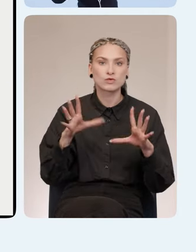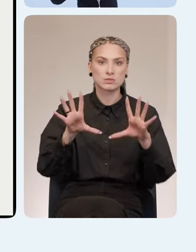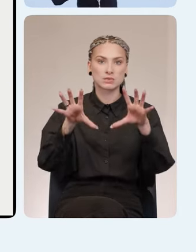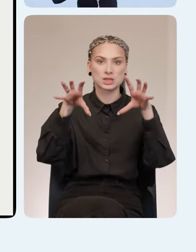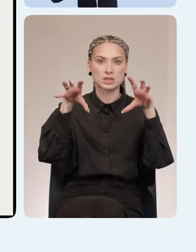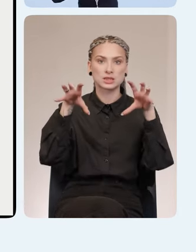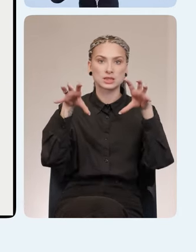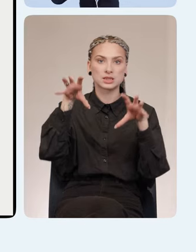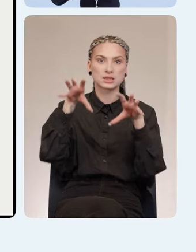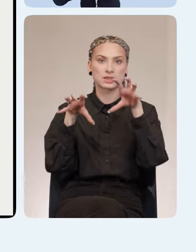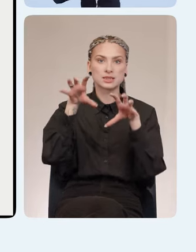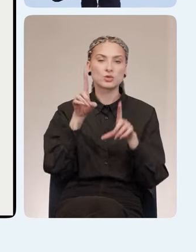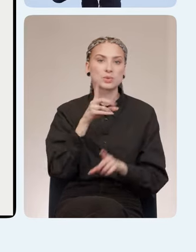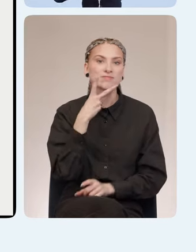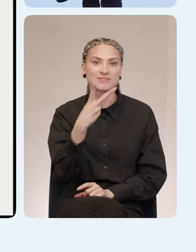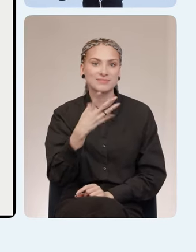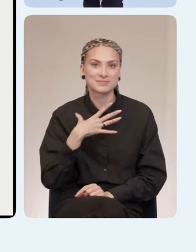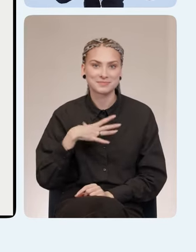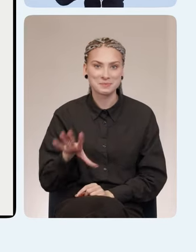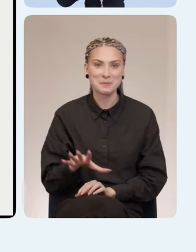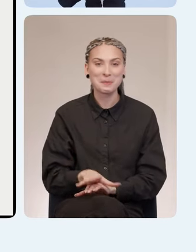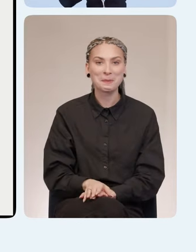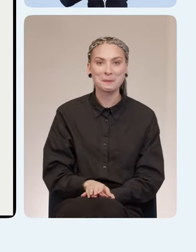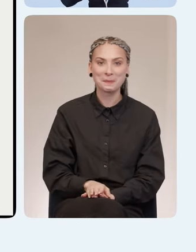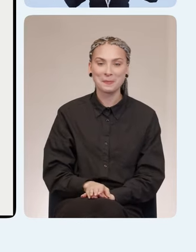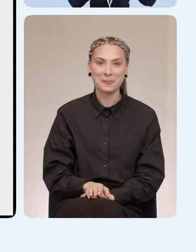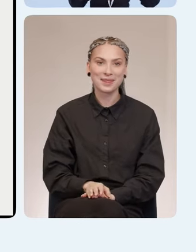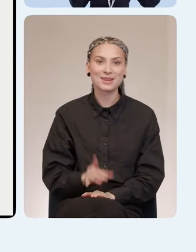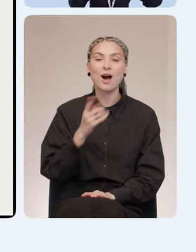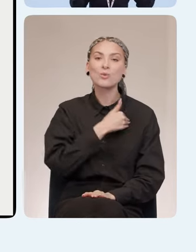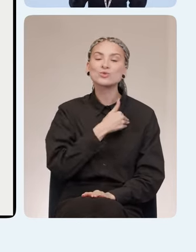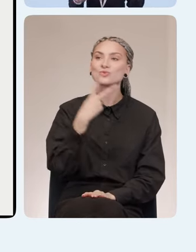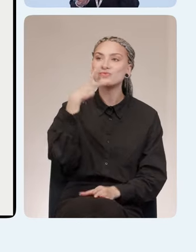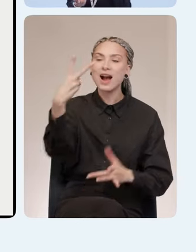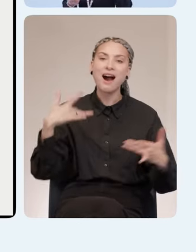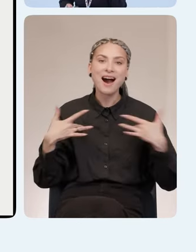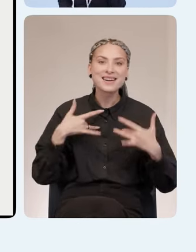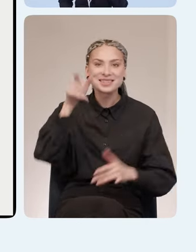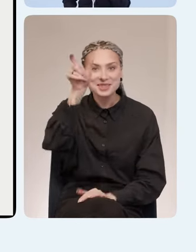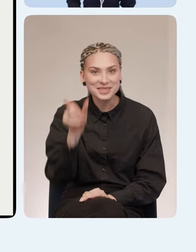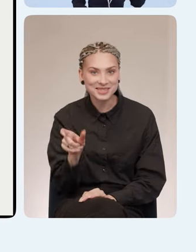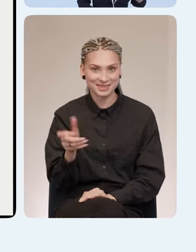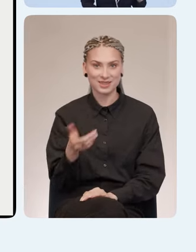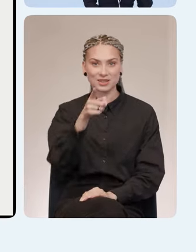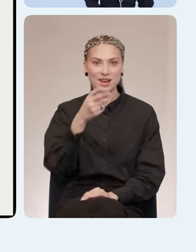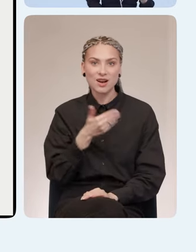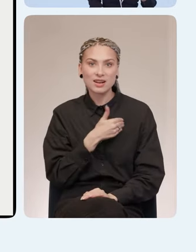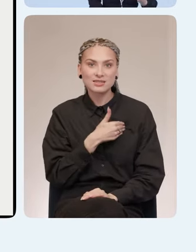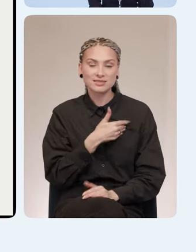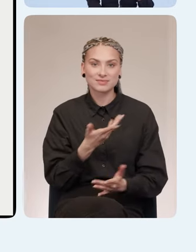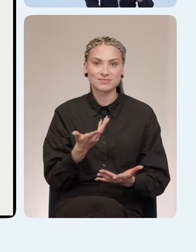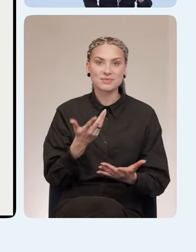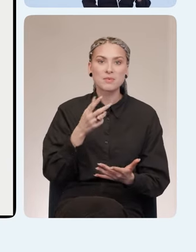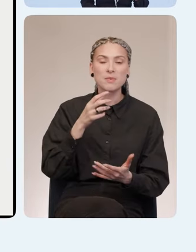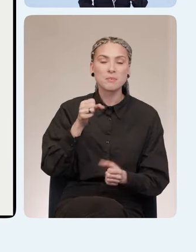не увидишь Гаязов Брадерс. А, видимо, из-за них же ты, ты же хотел про Малиновую